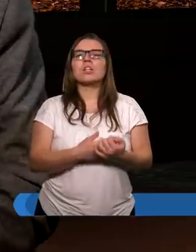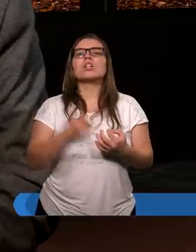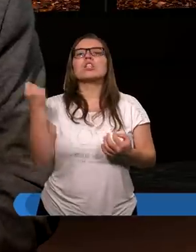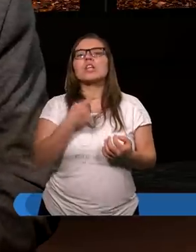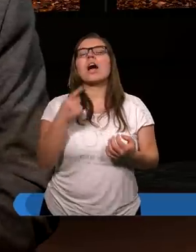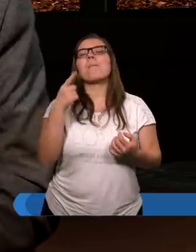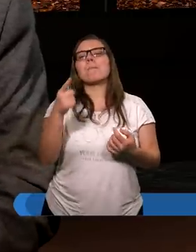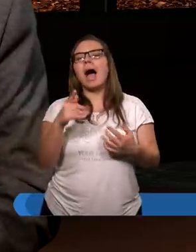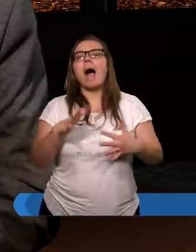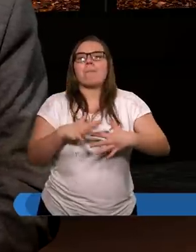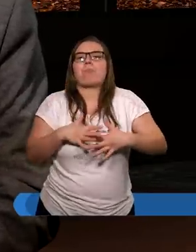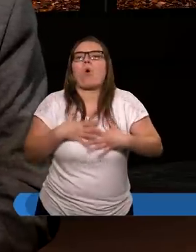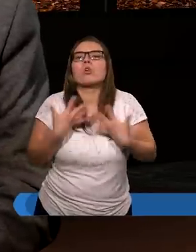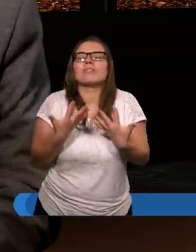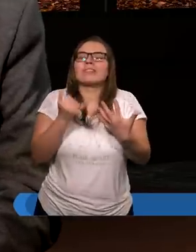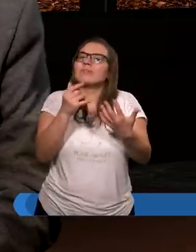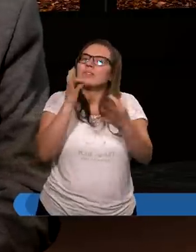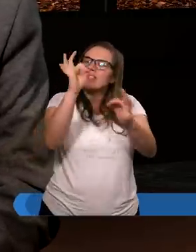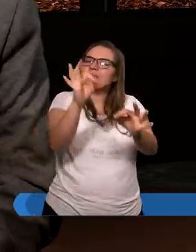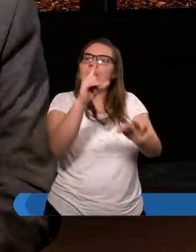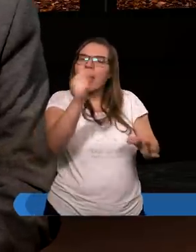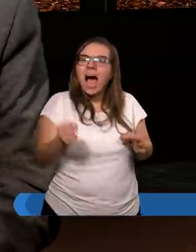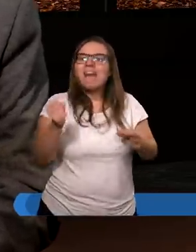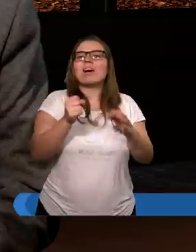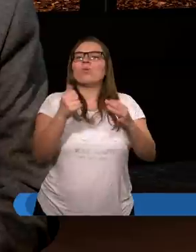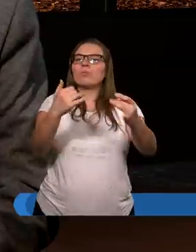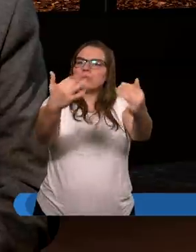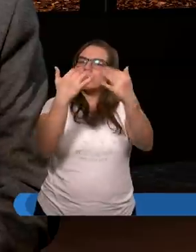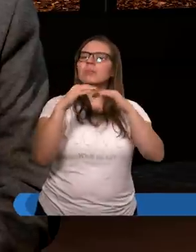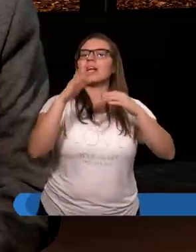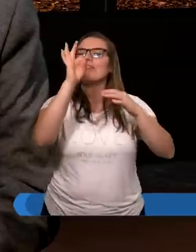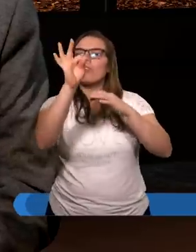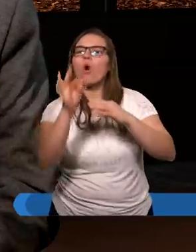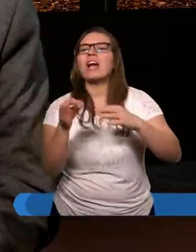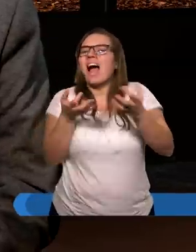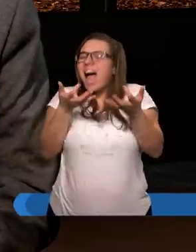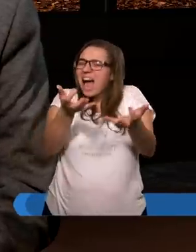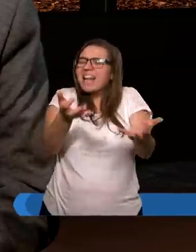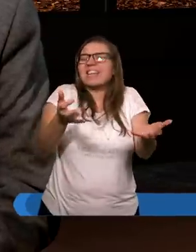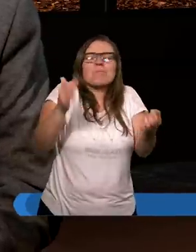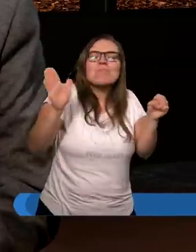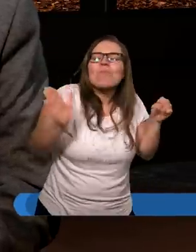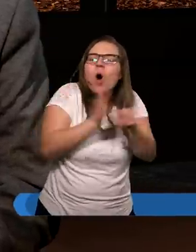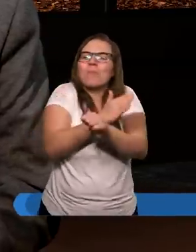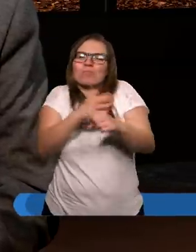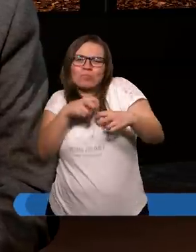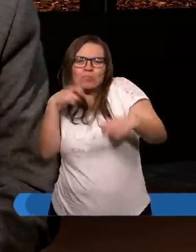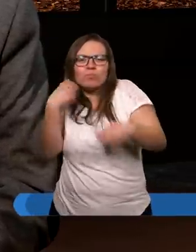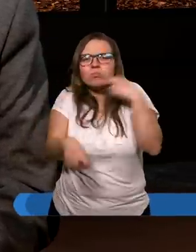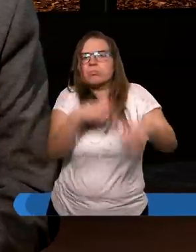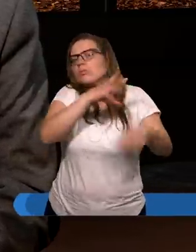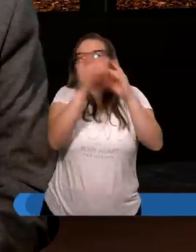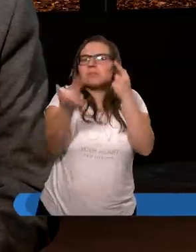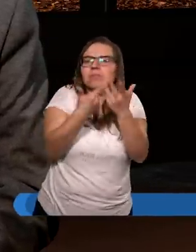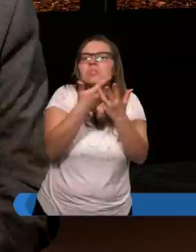trzeba podziwiać Pawła chęć parcia do przodu. Chęć, pomimo tak wielkich przeszkód, jakie